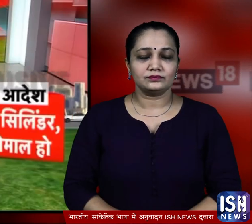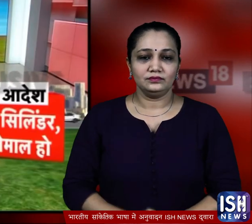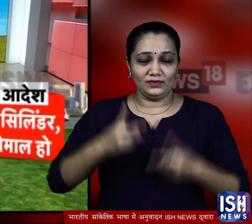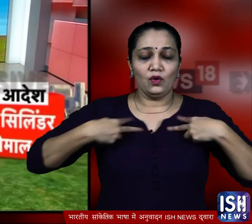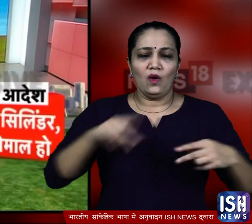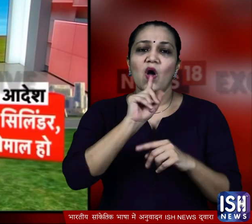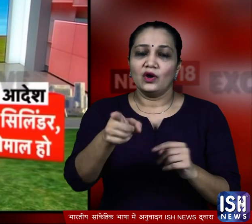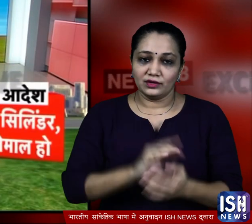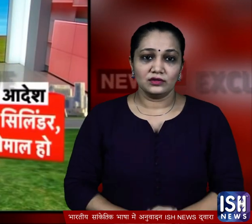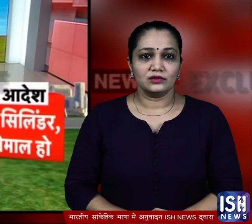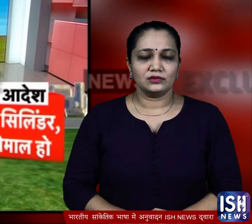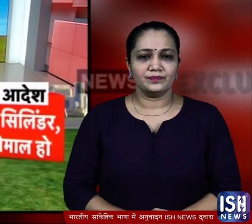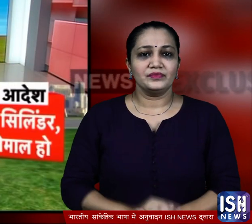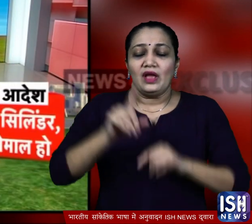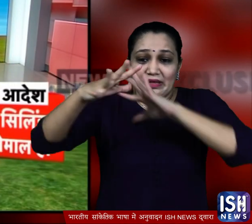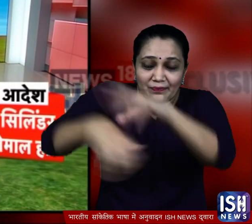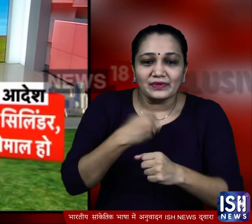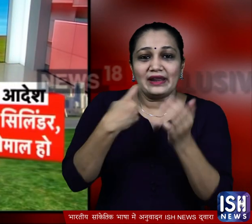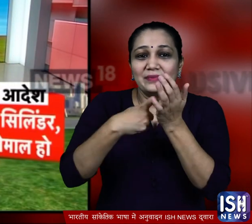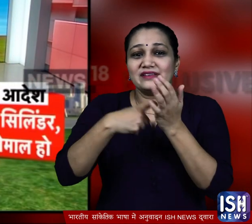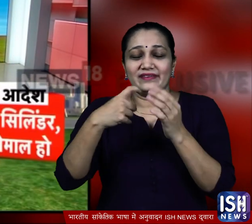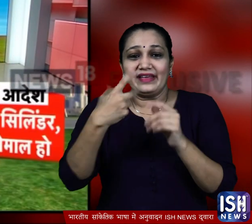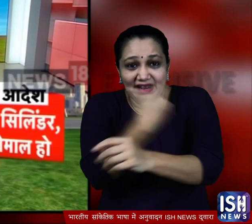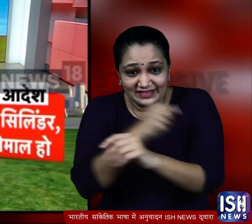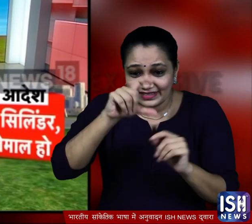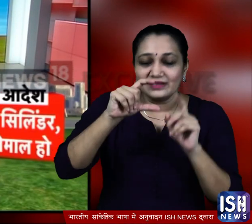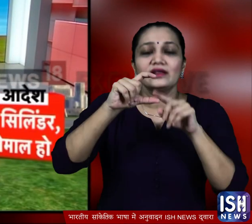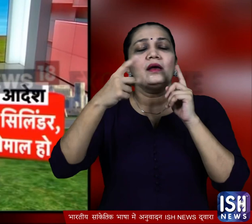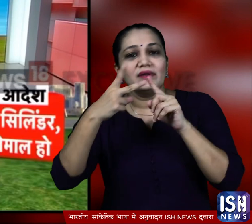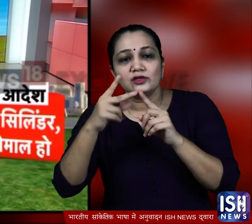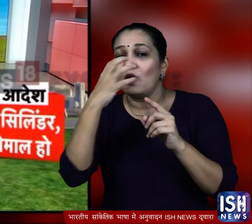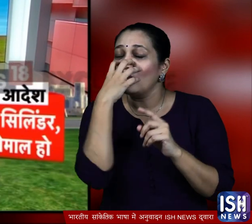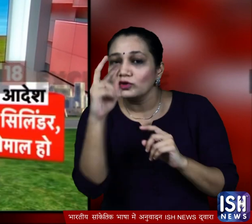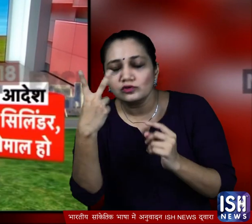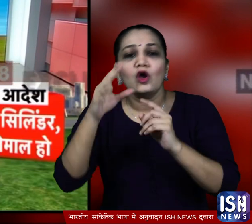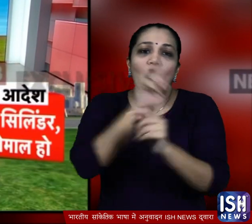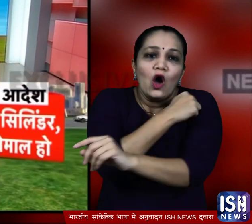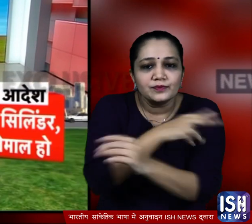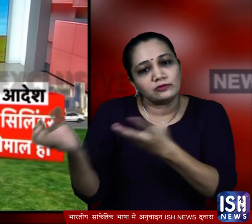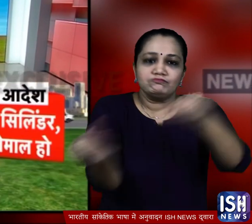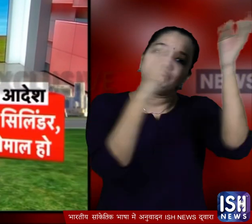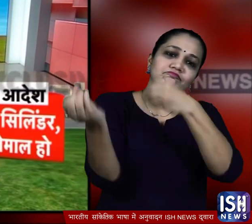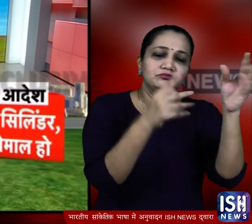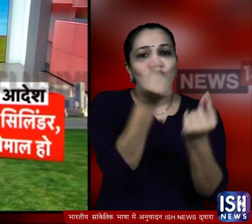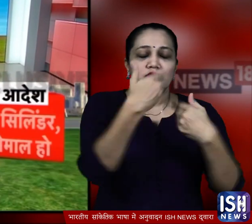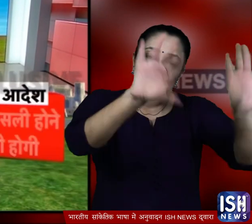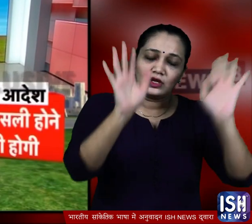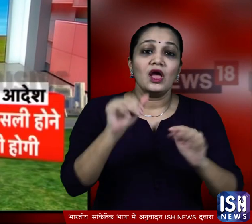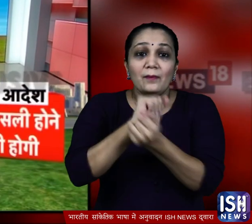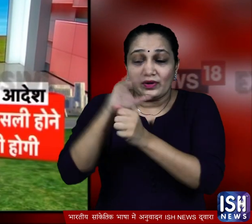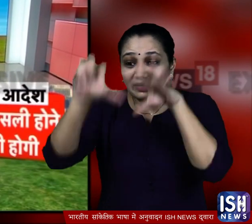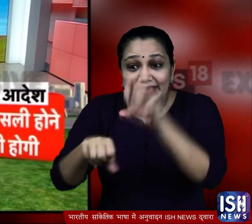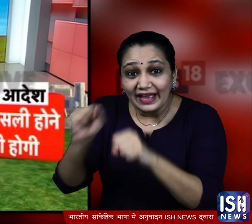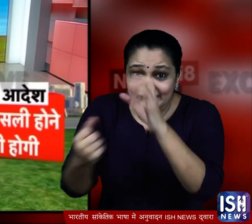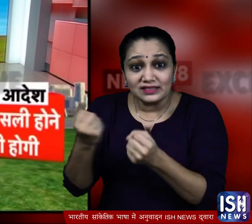अदालत ने अपने आदेश में लिखा कि जब्त रिम्डेसिफिर और ऑक्सिजन सिलिंडर को अस्पतालों में इस्तमाल करने के लिए दे दिया जाए और पुलिस